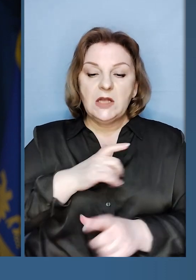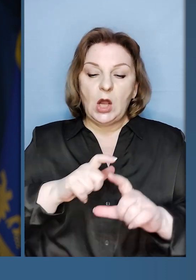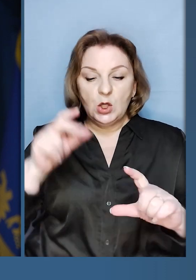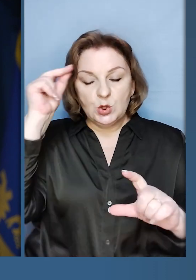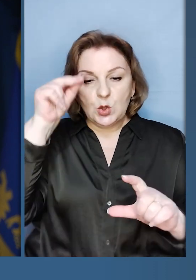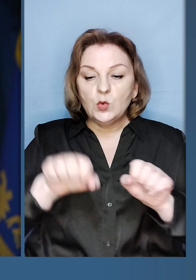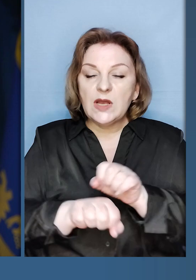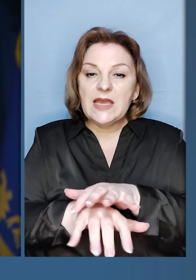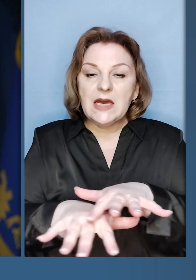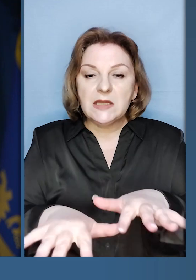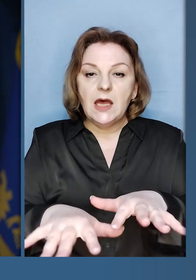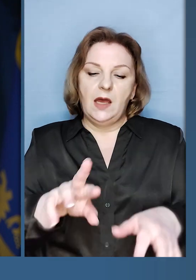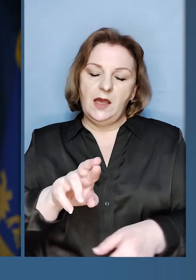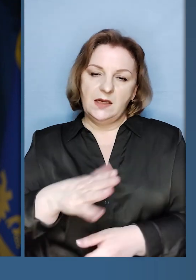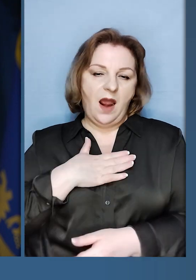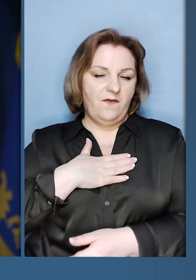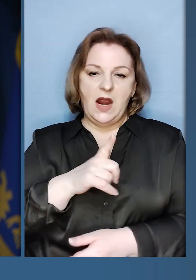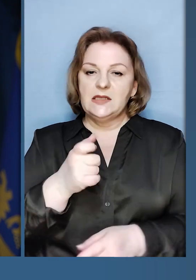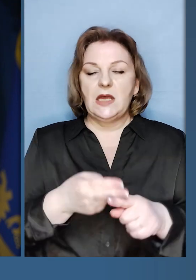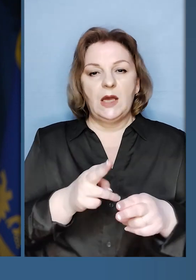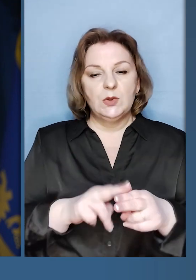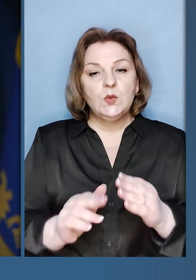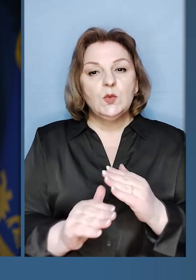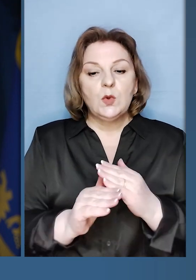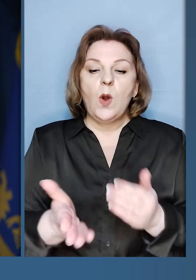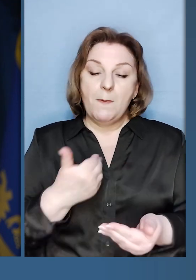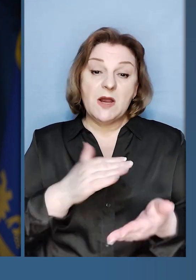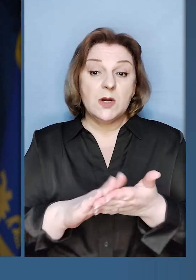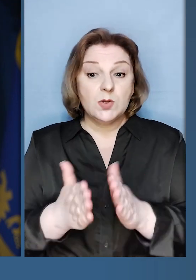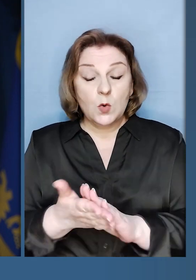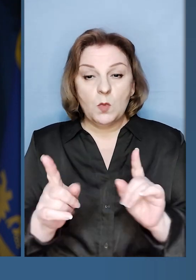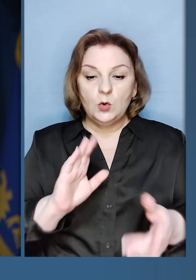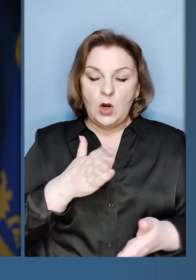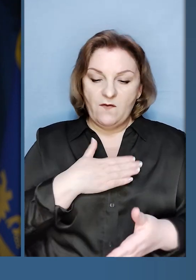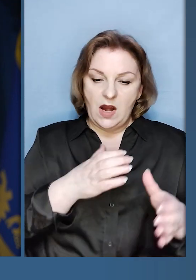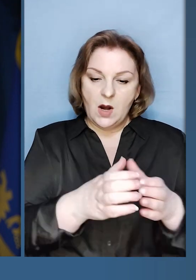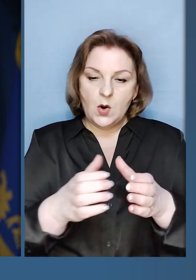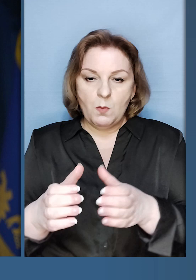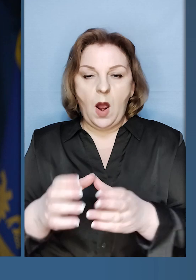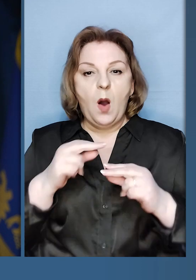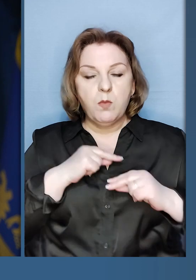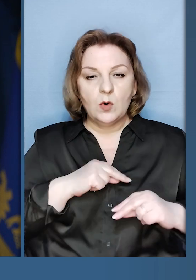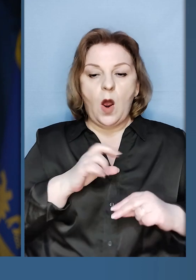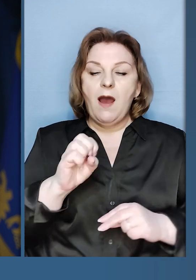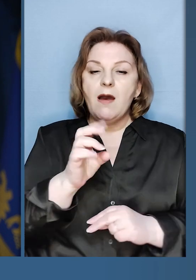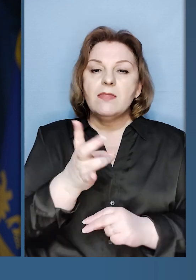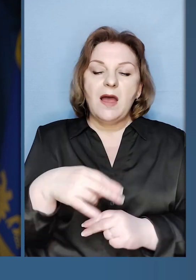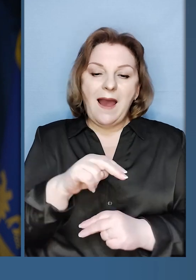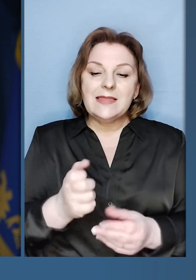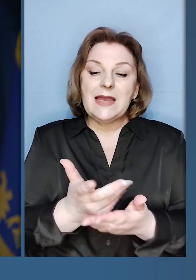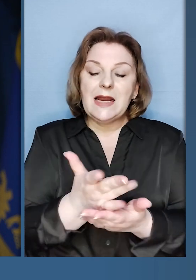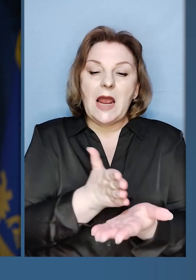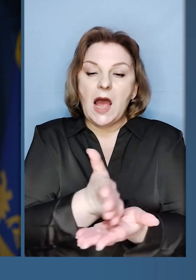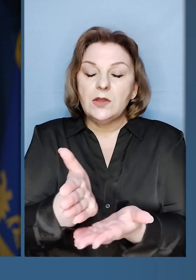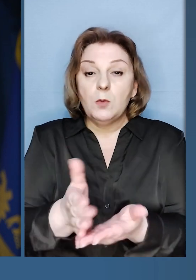країни, нашої шкільної інфраструктури. Я вдячний за цю допомогу. Ми домовились, щоб наші команди працювали